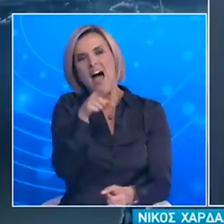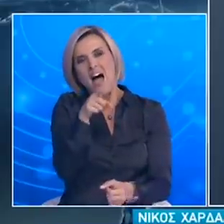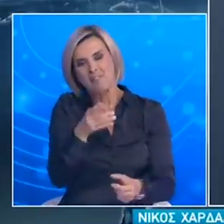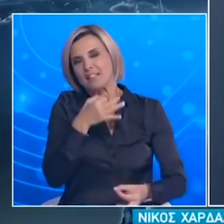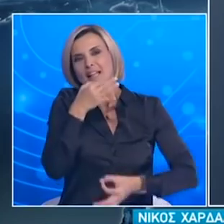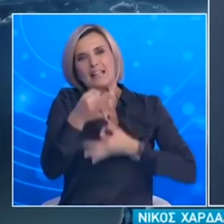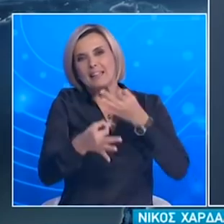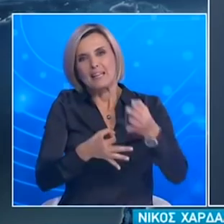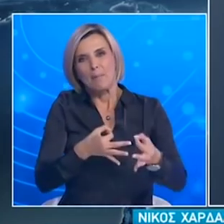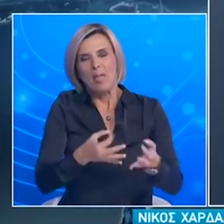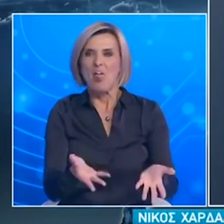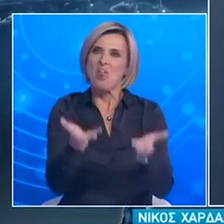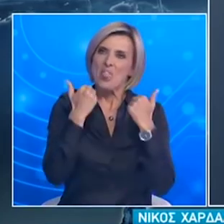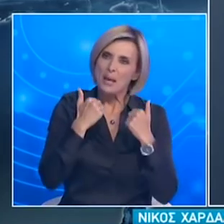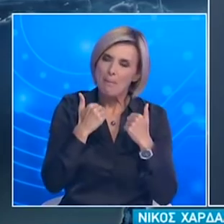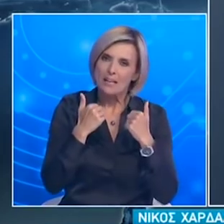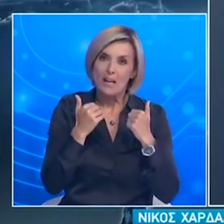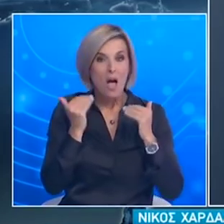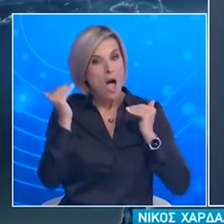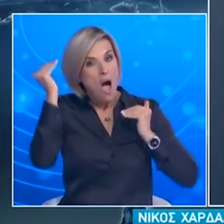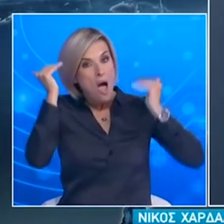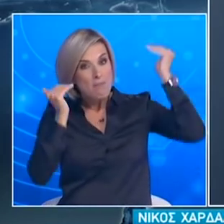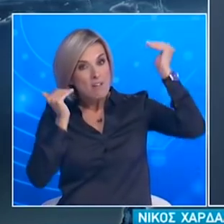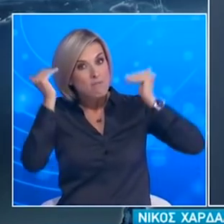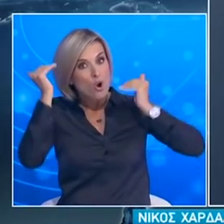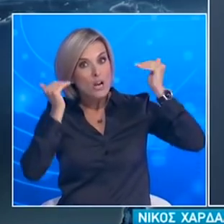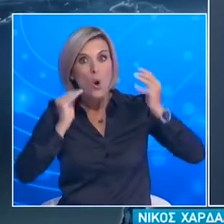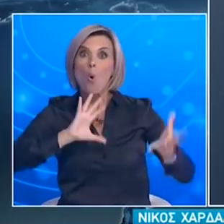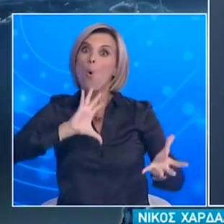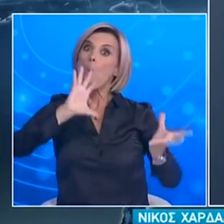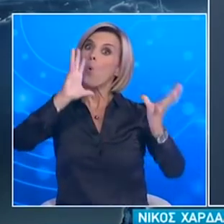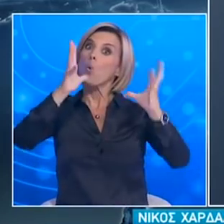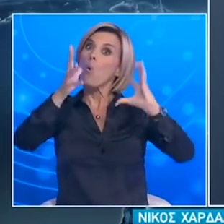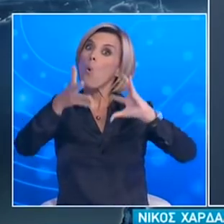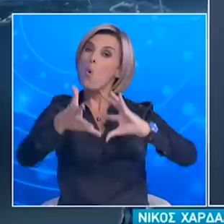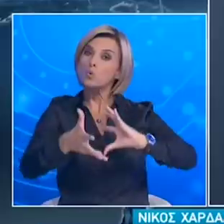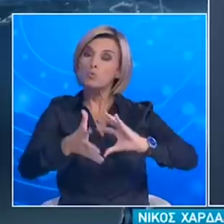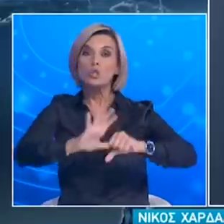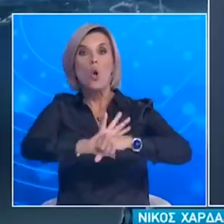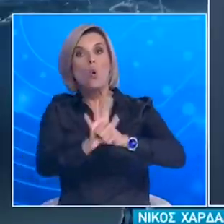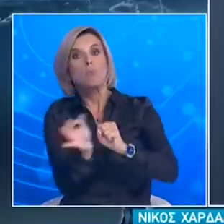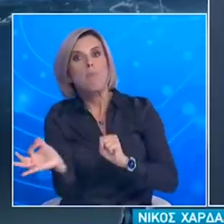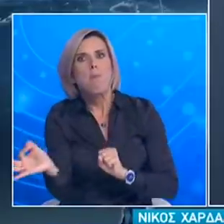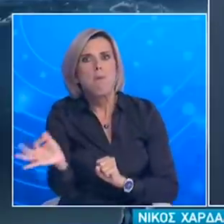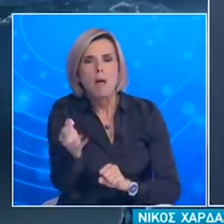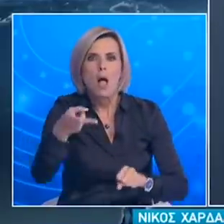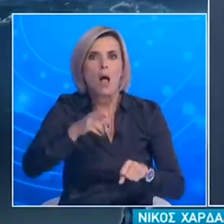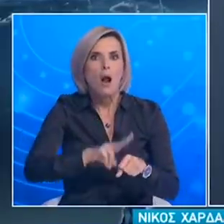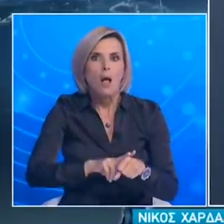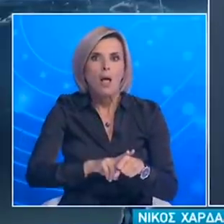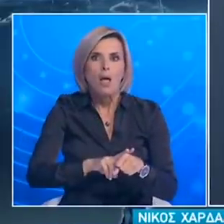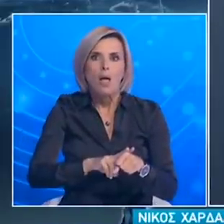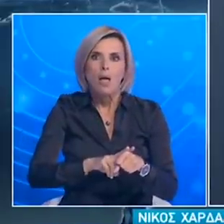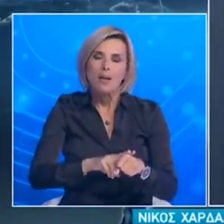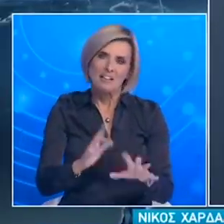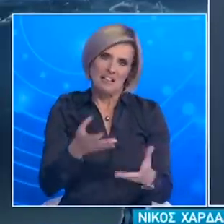κίνημα Προσπαθεί να δημιουργηθεί αφισβήτησης Αυτό που συμβαίνει παγκόσμια Αν μη τι άλλο καθένας μας Η απάντηση είναι η δική μας